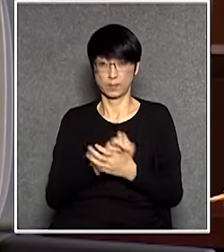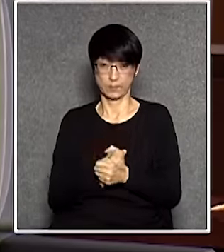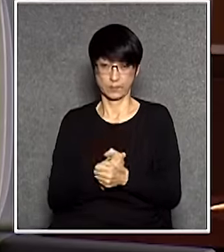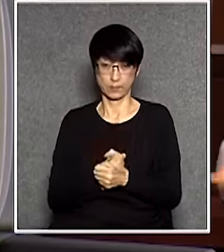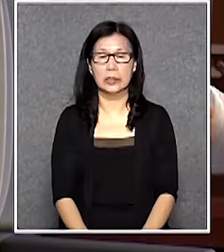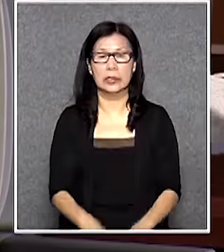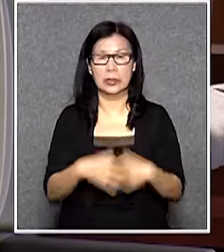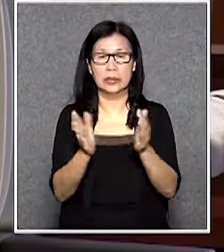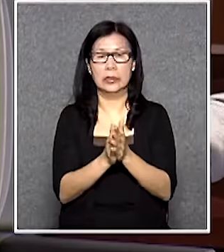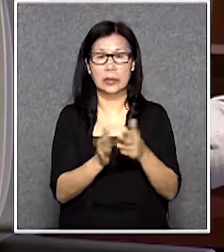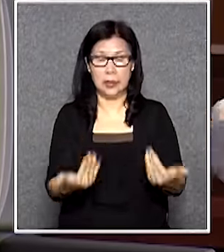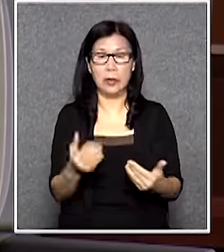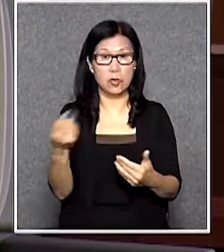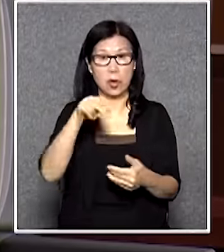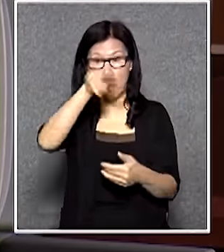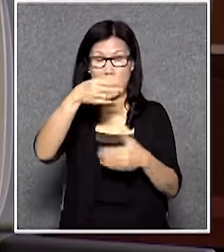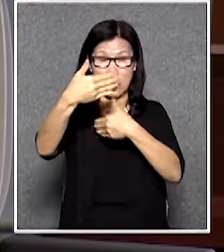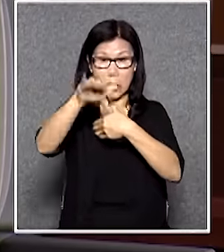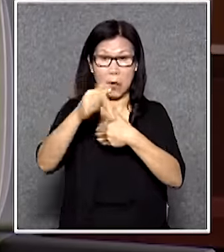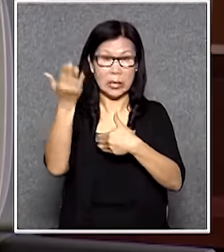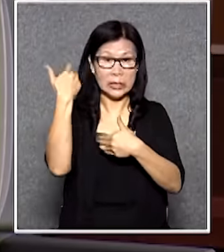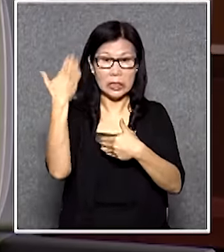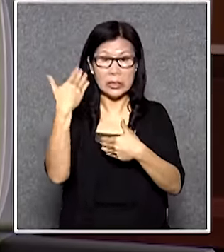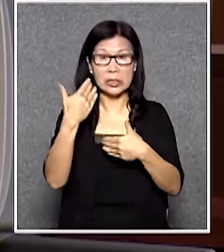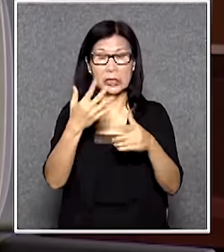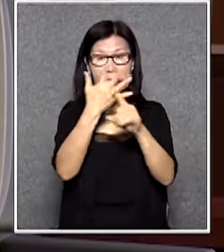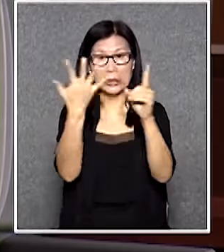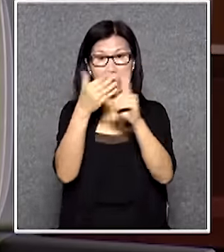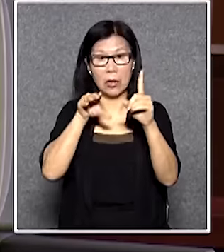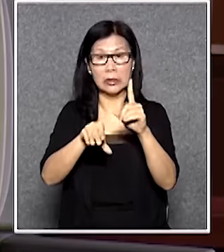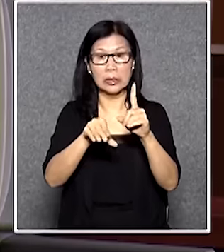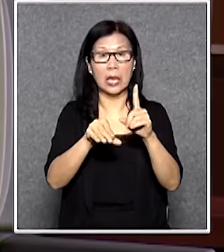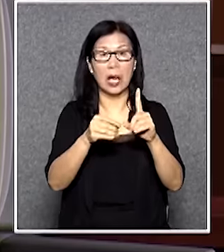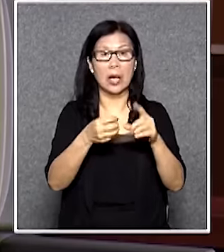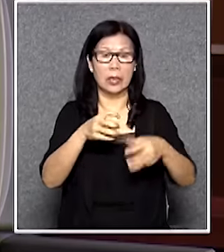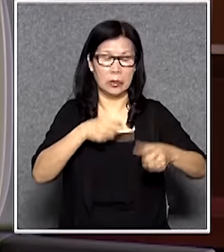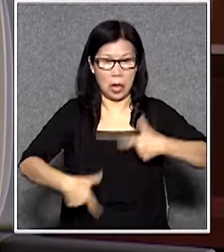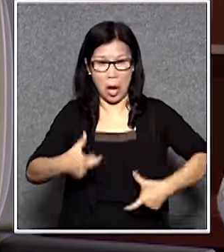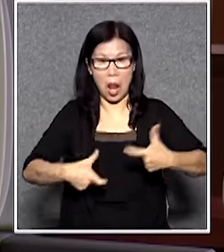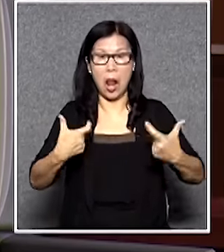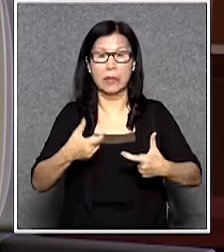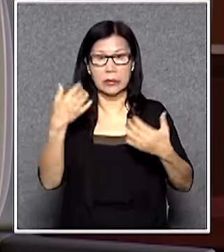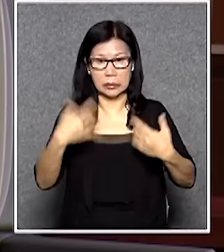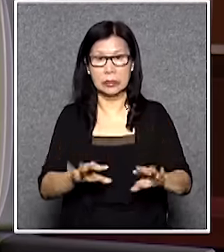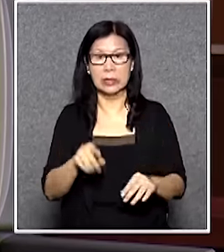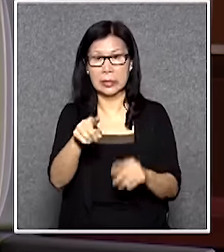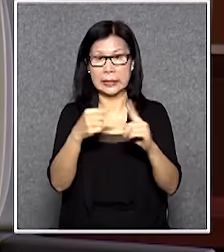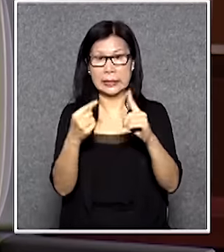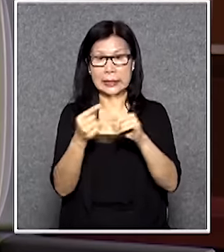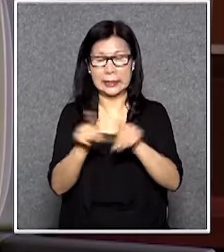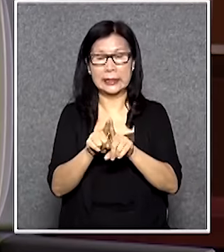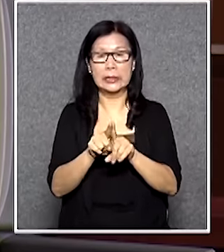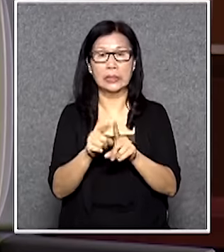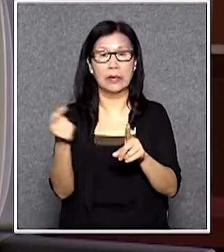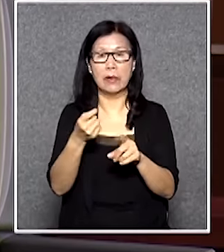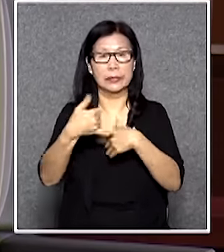難尾找過另一個前面那些那現在前面的十五億已經放到鹹水海了是不是所以這些人是不是應該要叫他早透